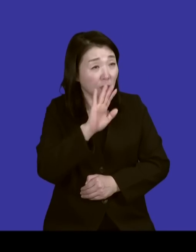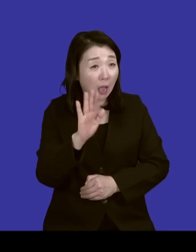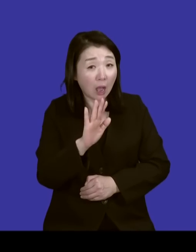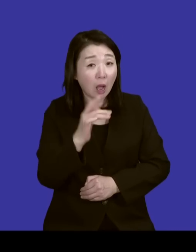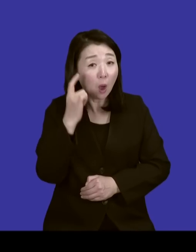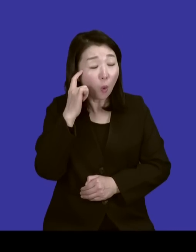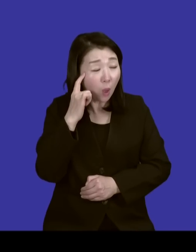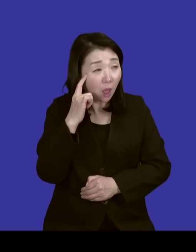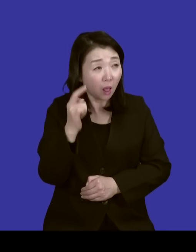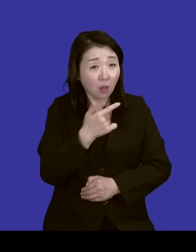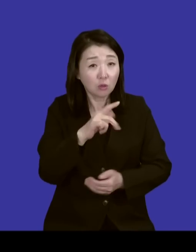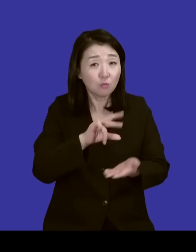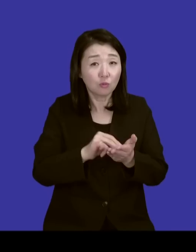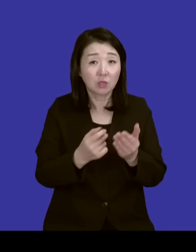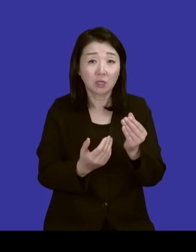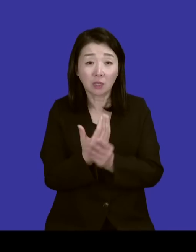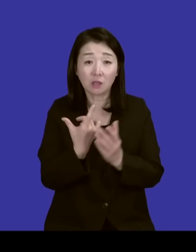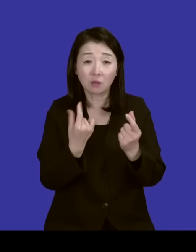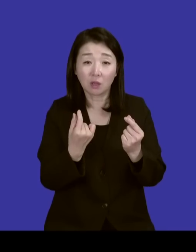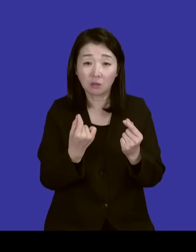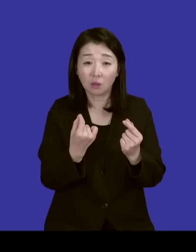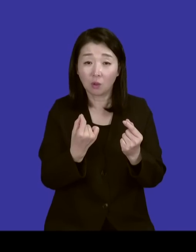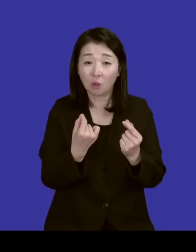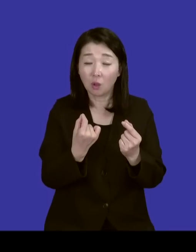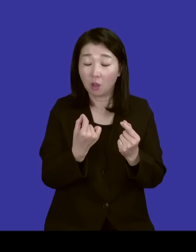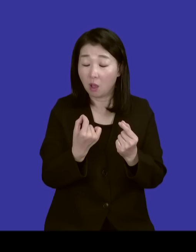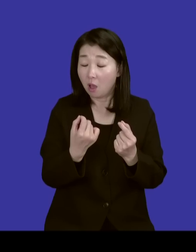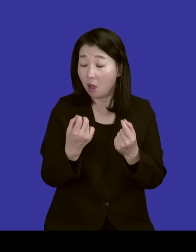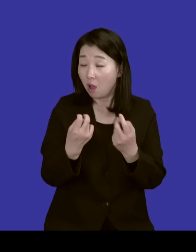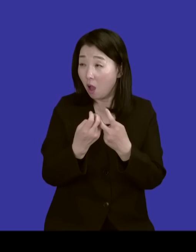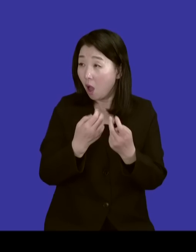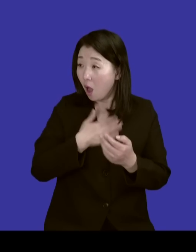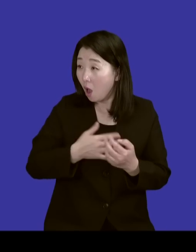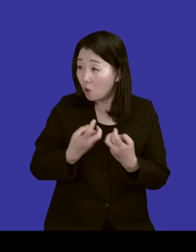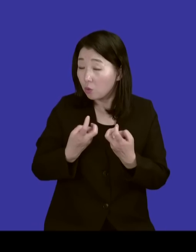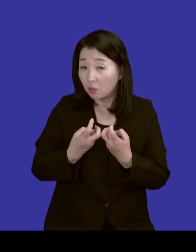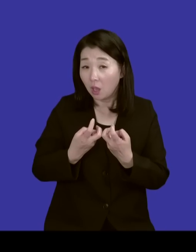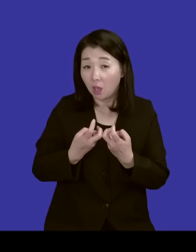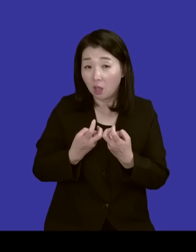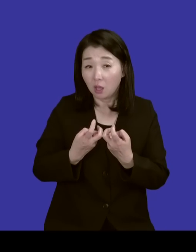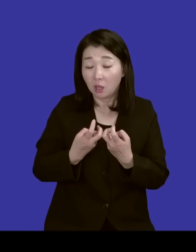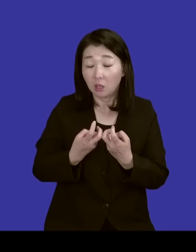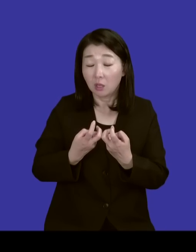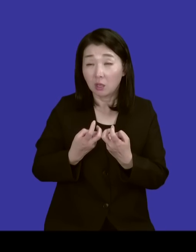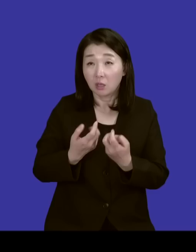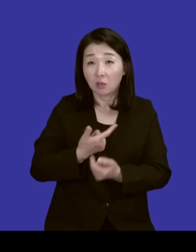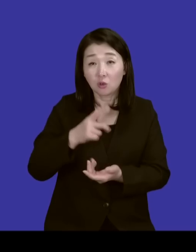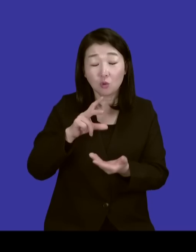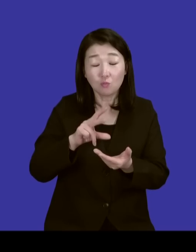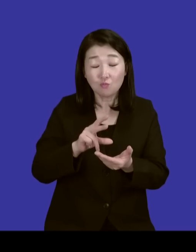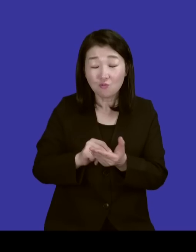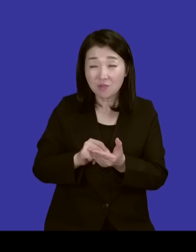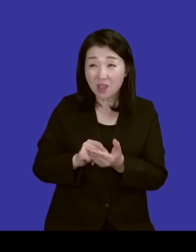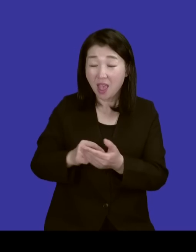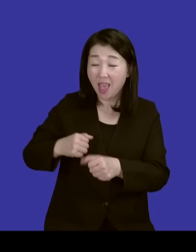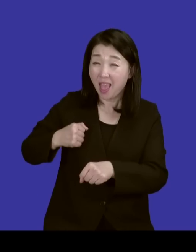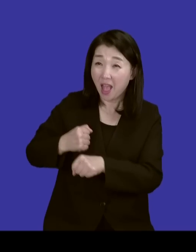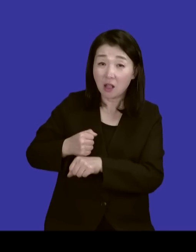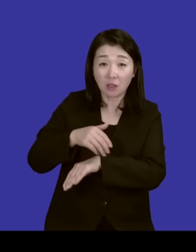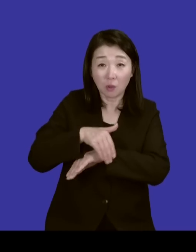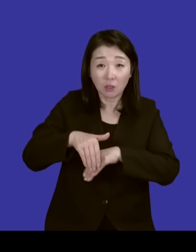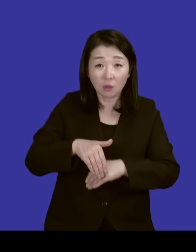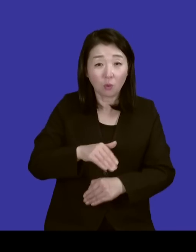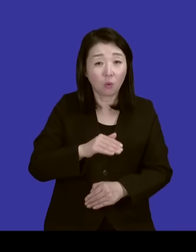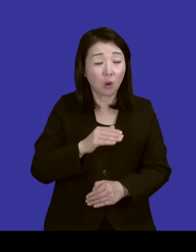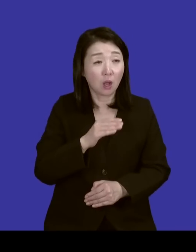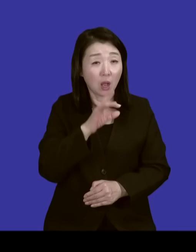큰일 나겠다고 속으로 이거 어떻게 알았지 큰일 내려고 그랬는데 그 교육장님 그러더라고요. 아우 안